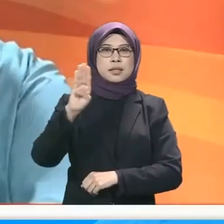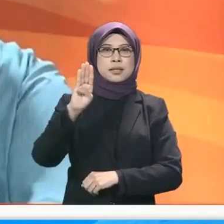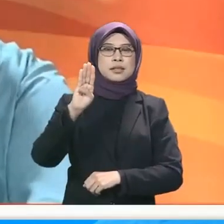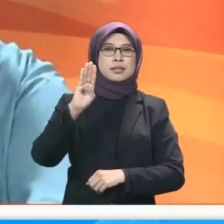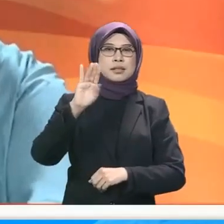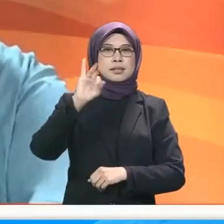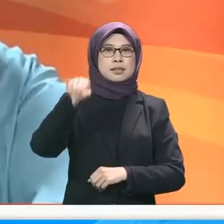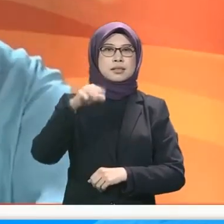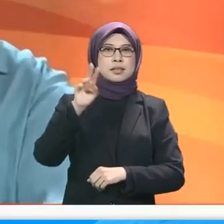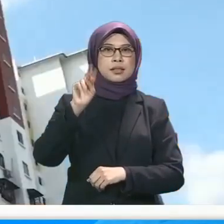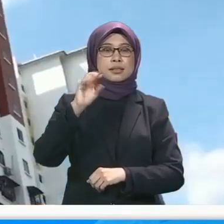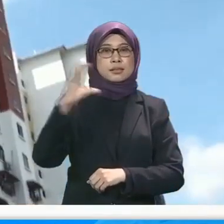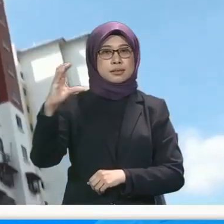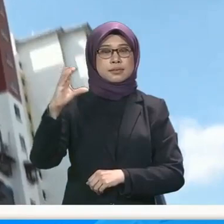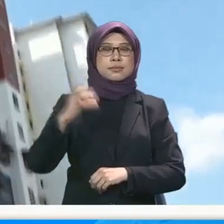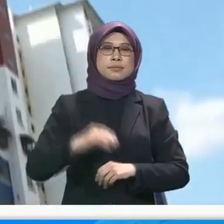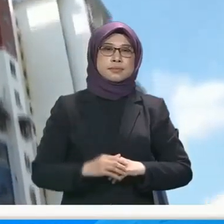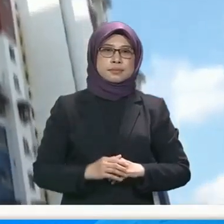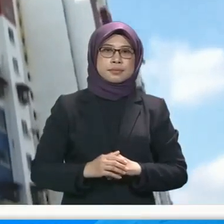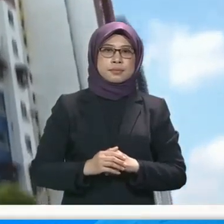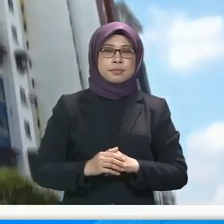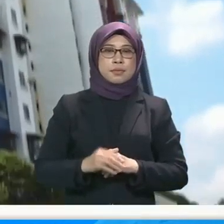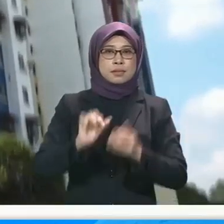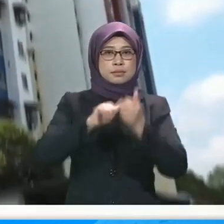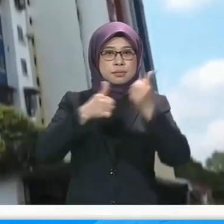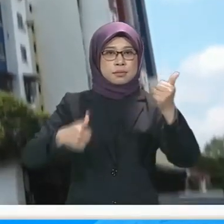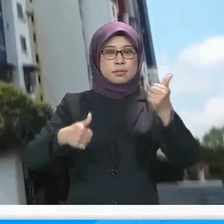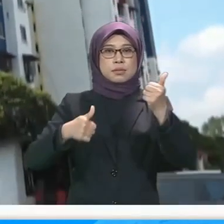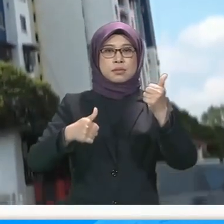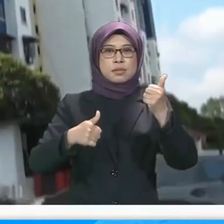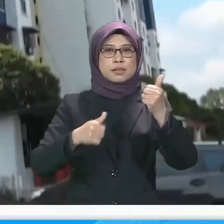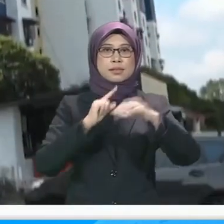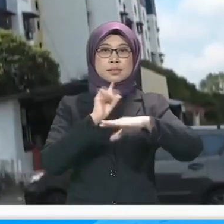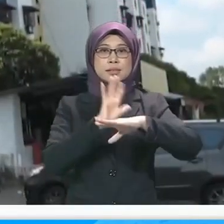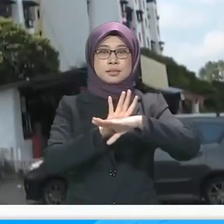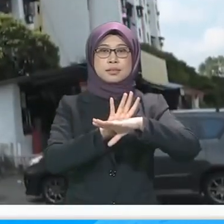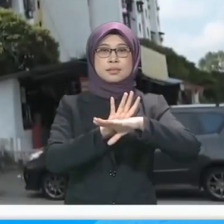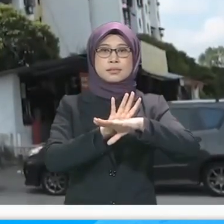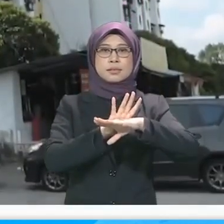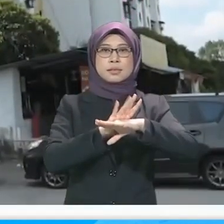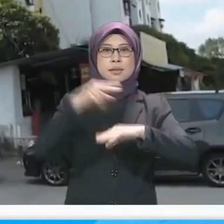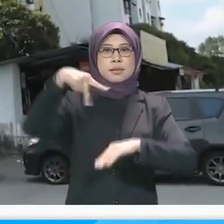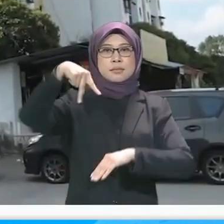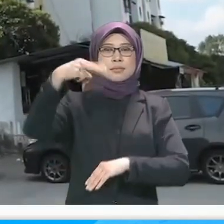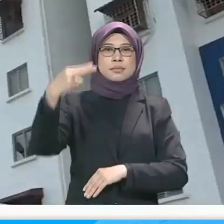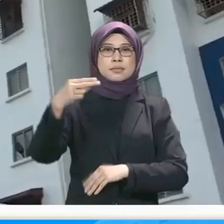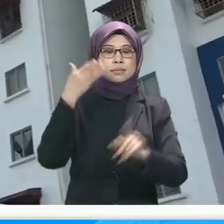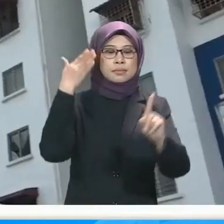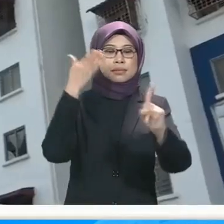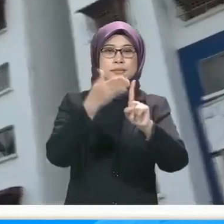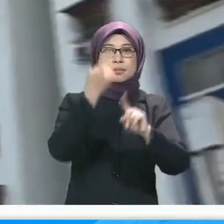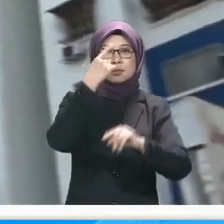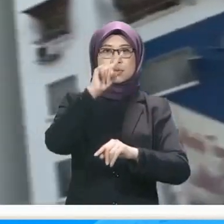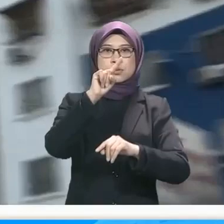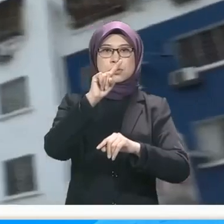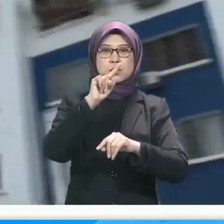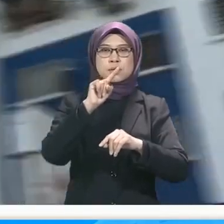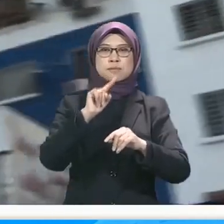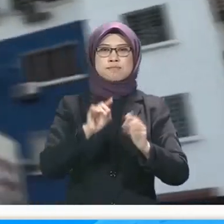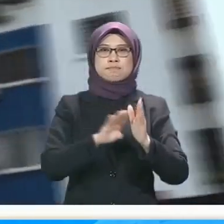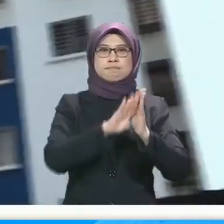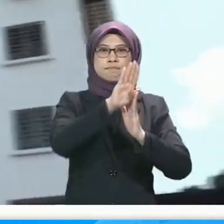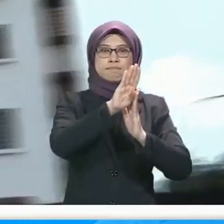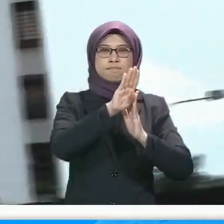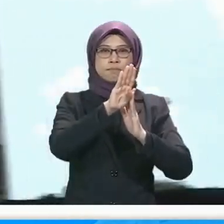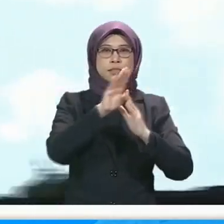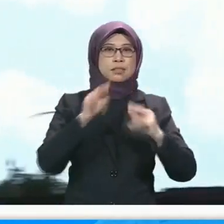dalam syata title act. Rajif Ahli Jawatan Kuasa Manifesto PH juga berkata, matlamat PH adalah untuk meningkatkan taraf hidup